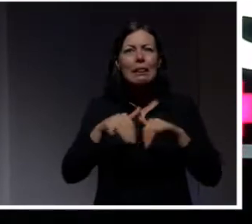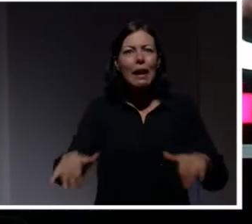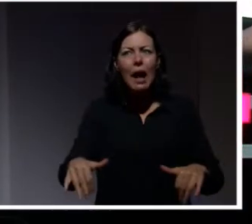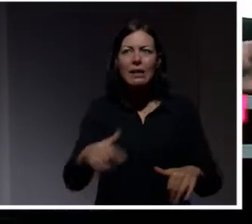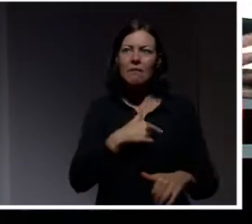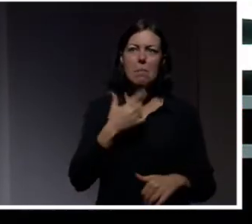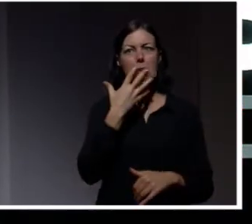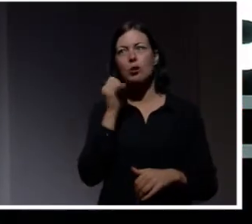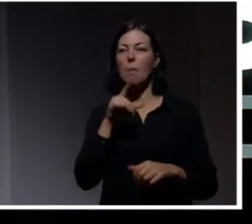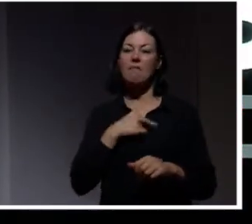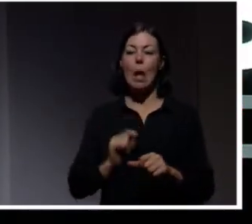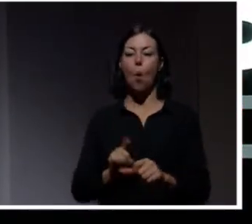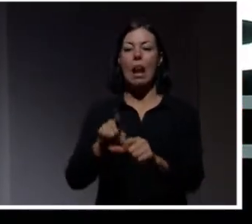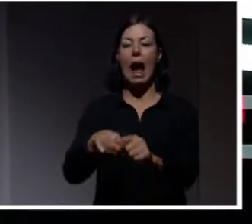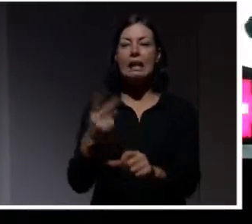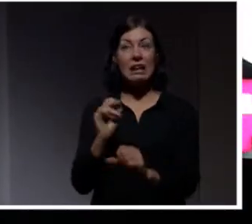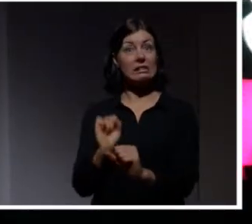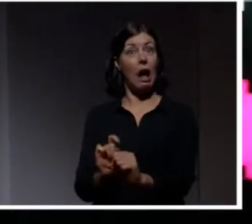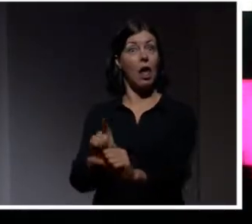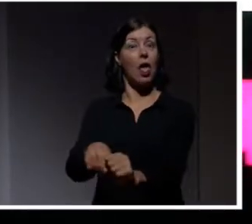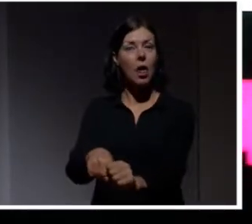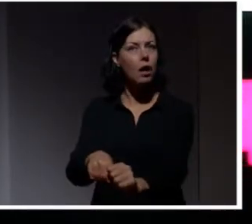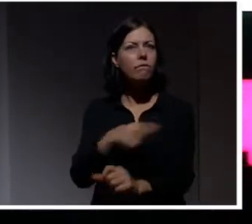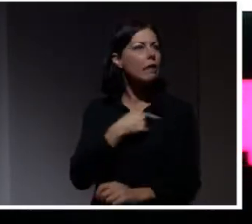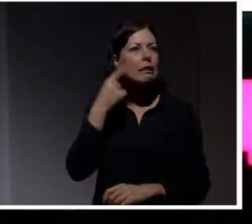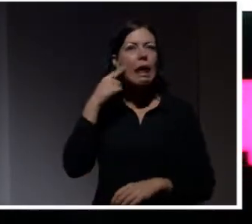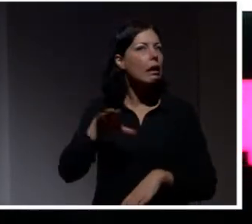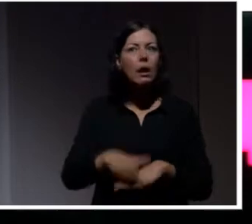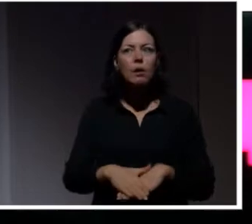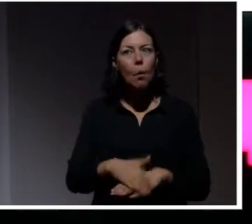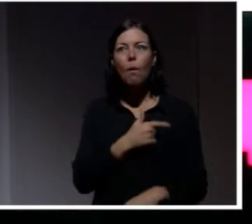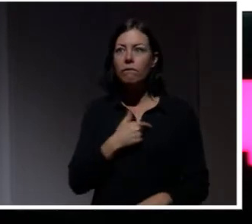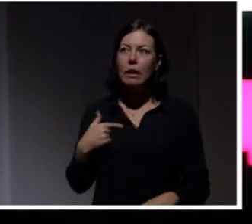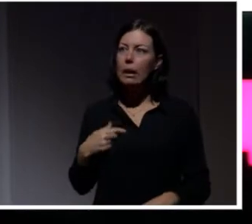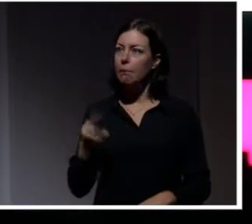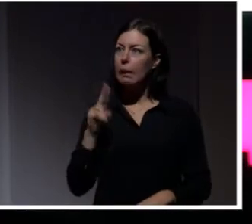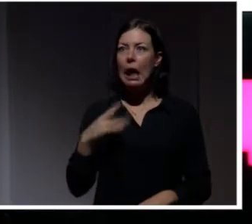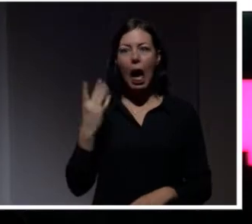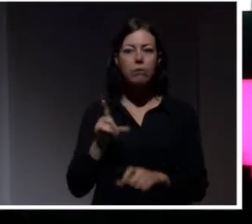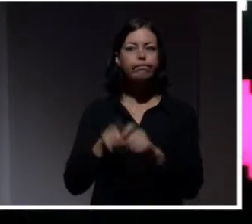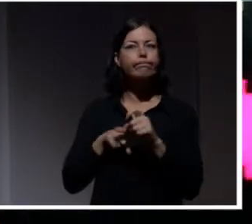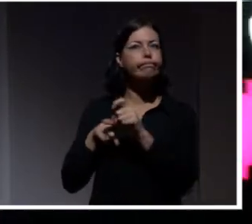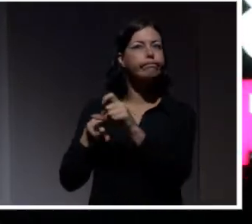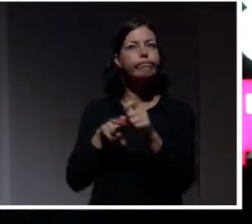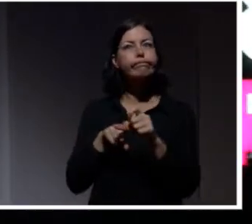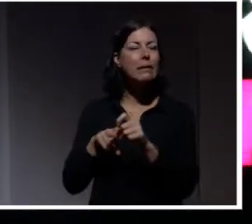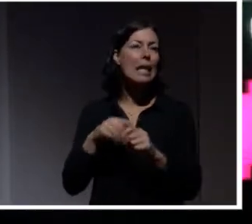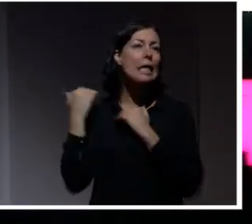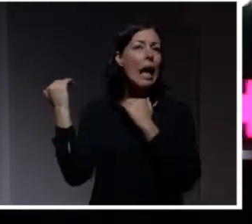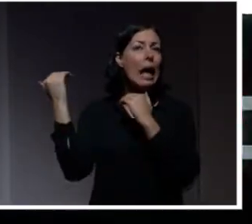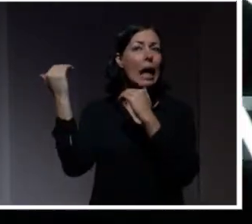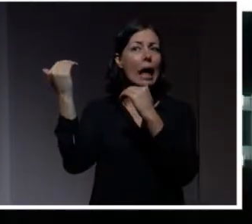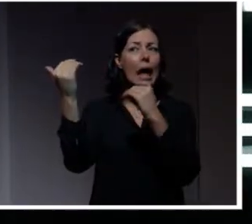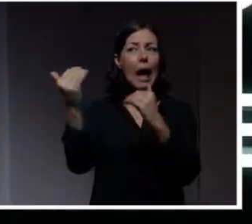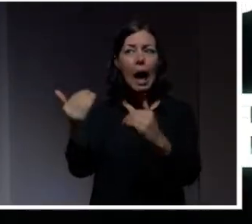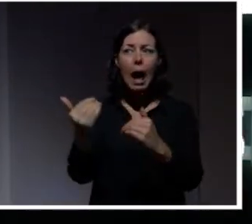är online eller går online. Vi tänker inte ens på att vi faktiskt är online hela tiden. Våra